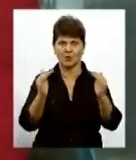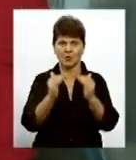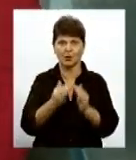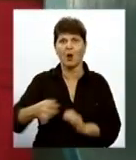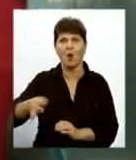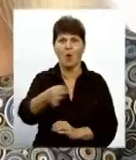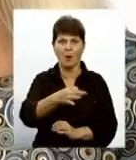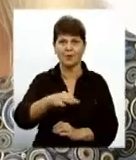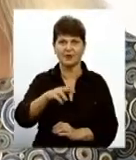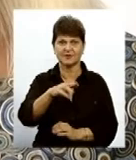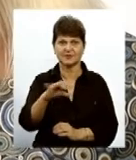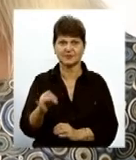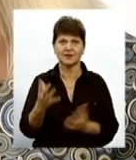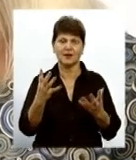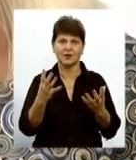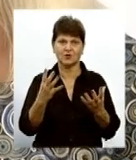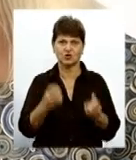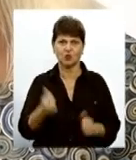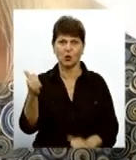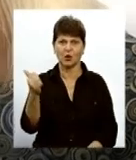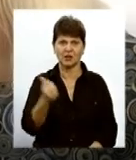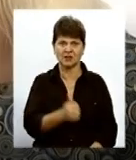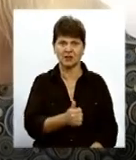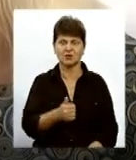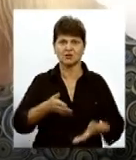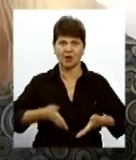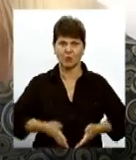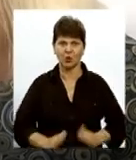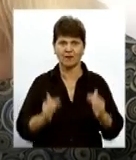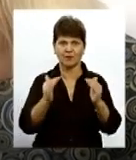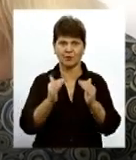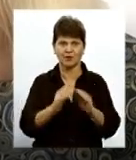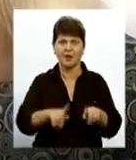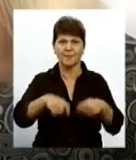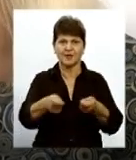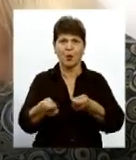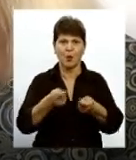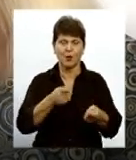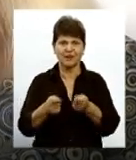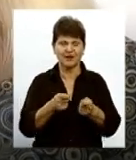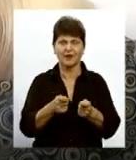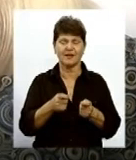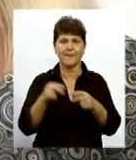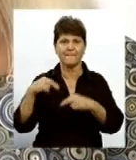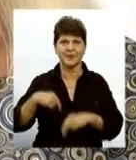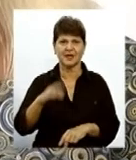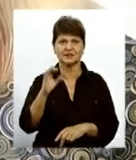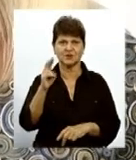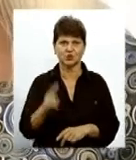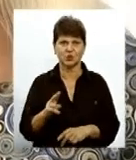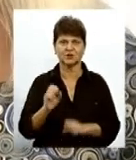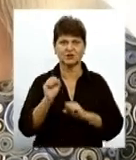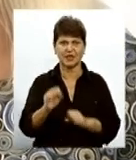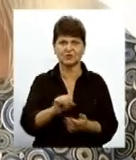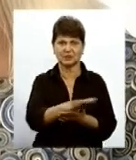області Що в нас щотижня пологові будинки передають управлінням праці соціального захисту заяви